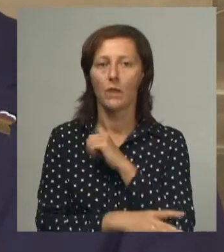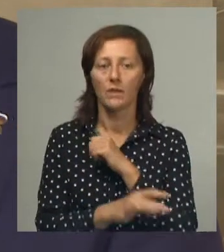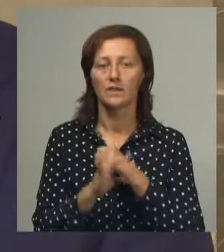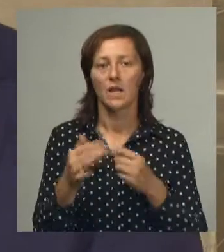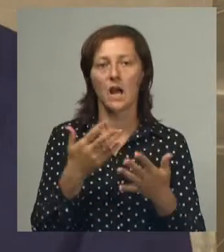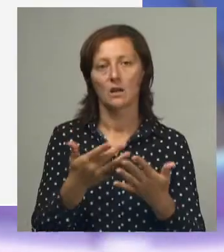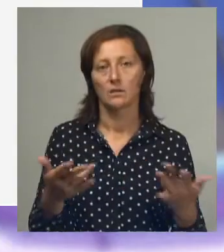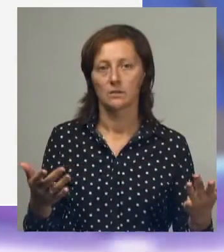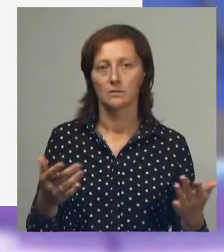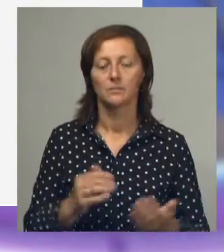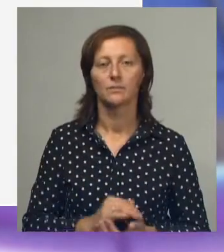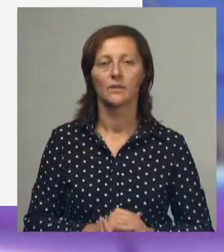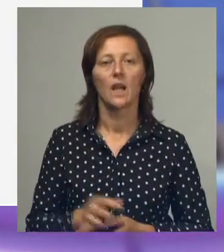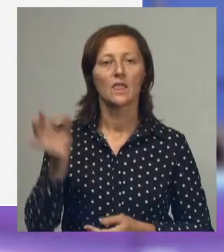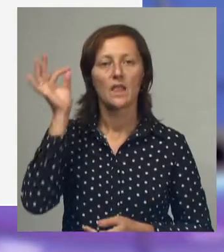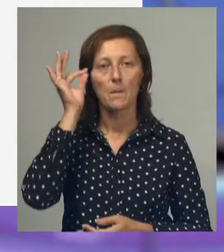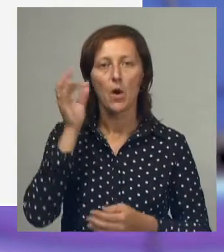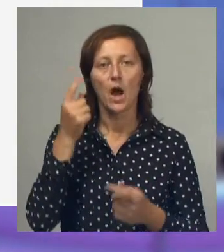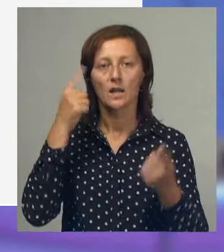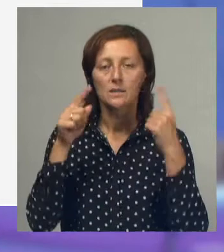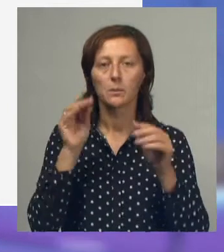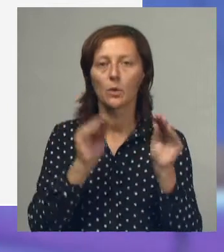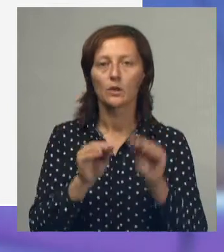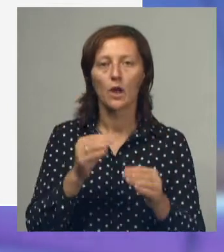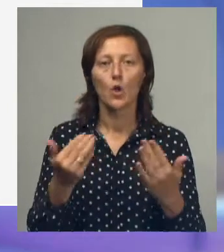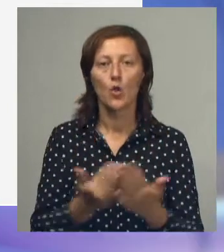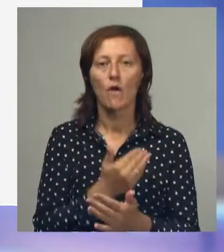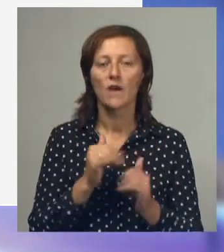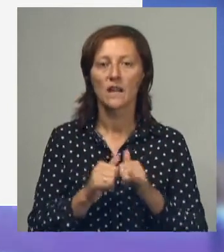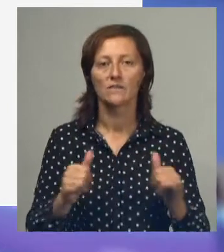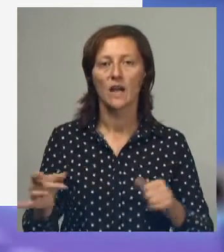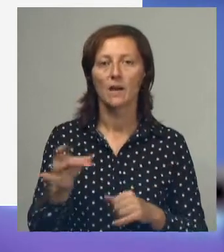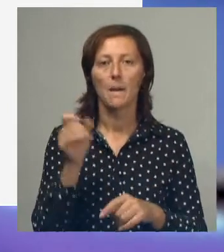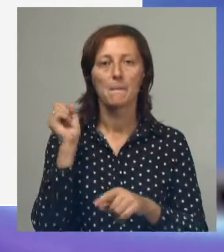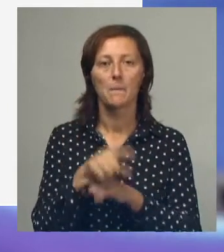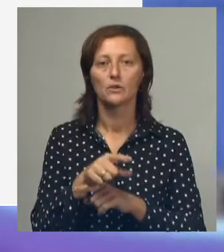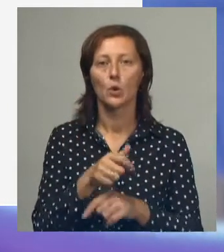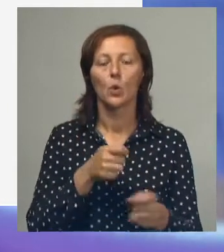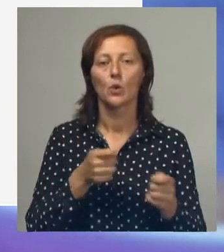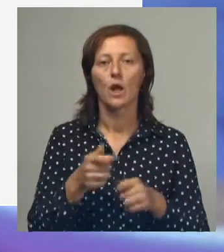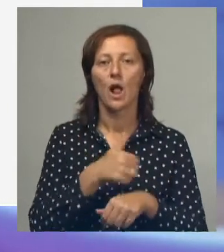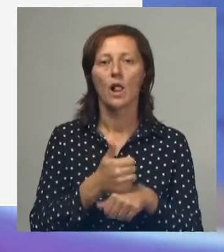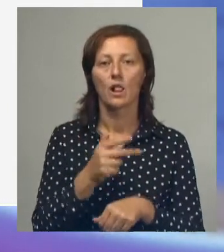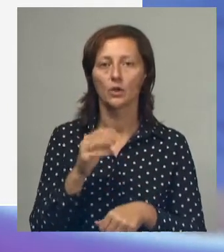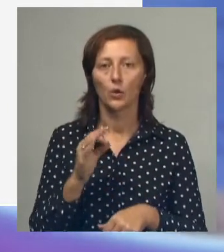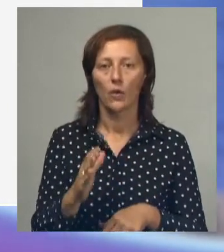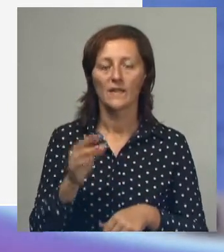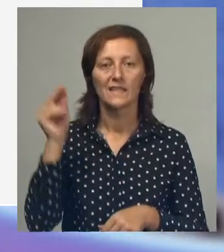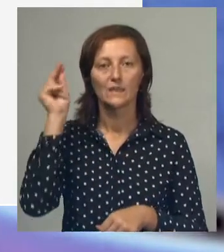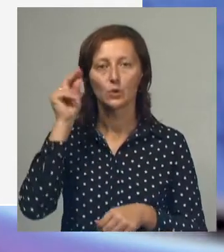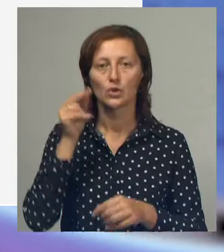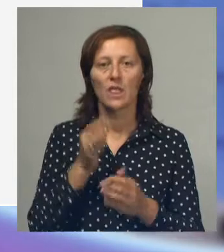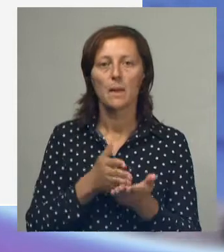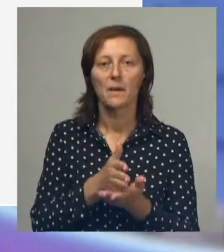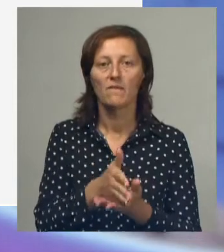социальных показателей. Напомним, разработка новой стратегии развития региона поручение руководителя области Вячеслава Гладкова. Изучить направление